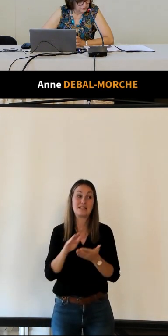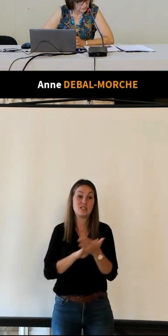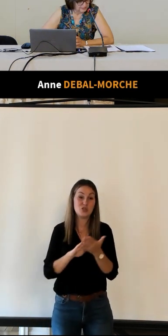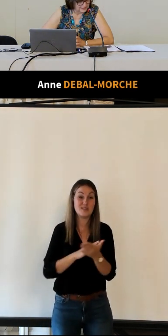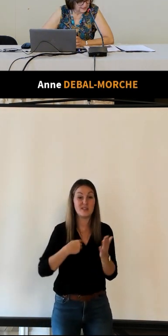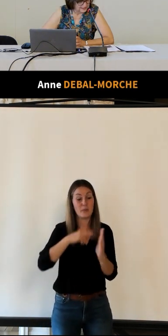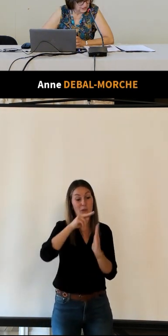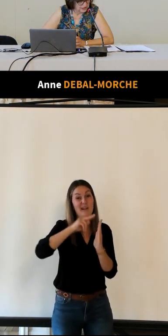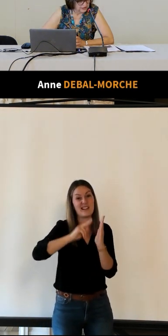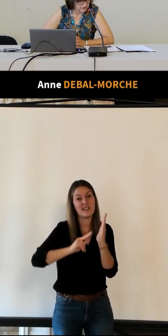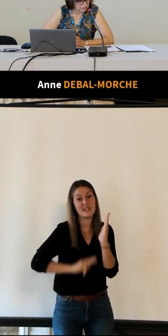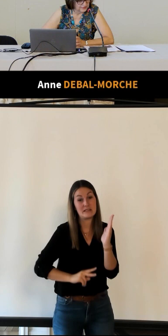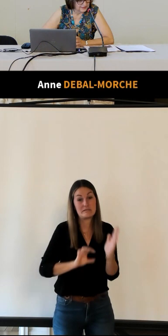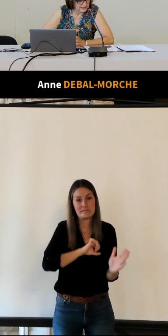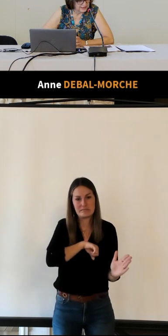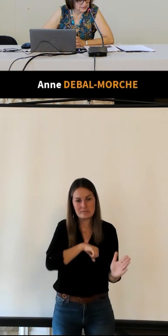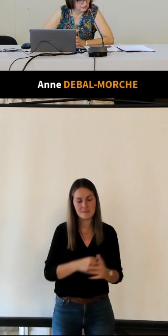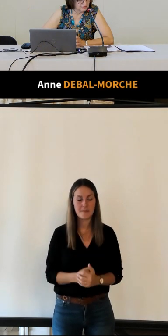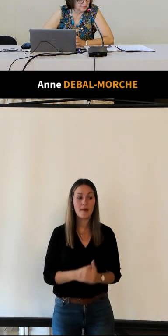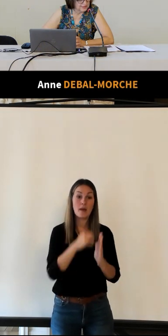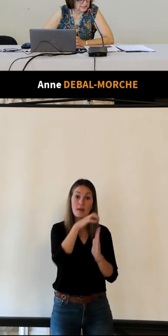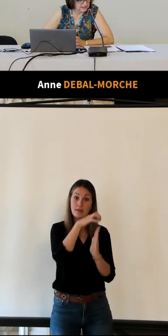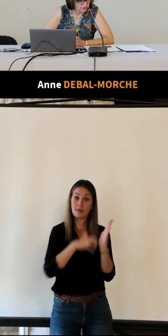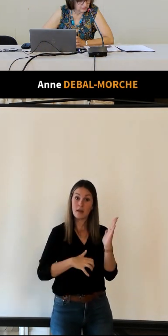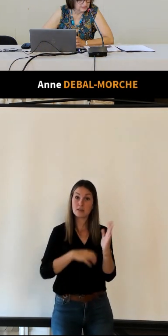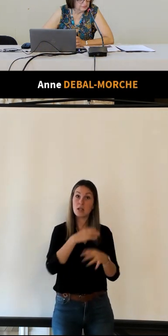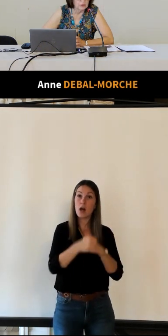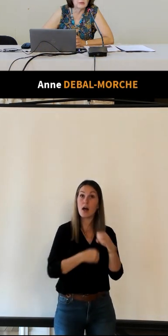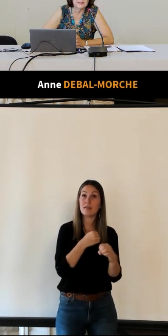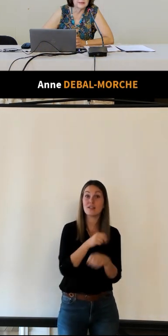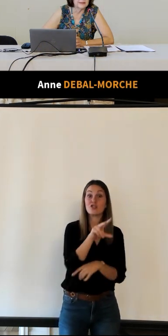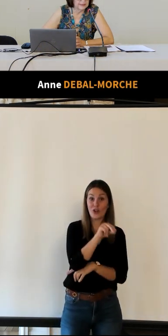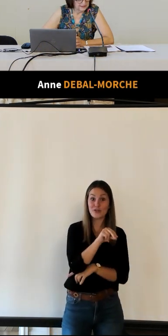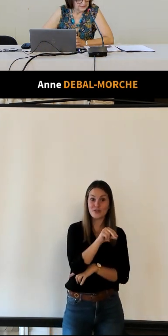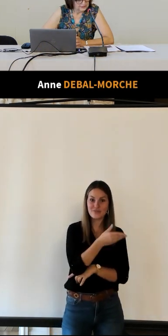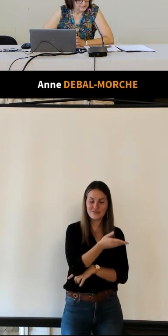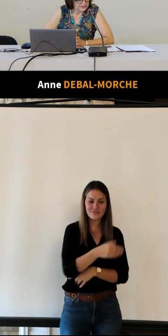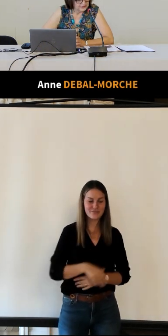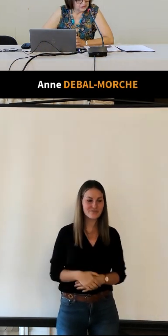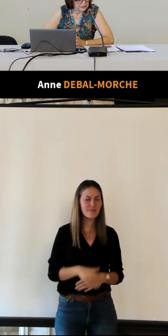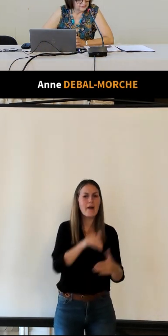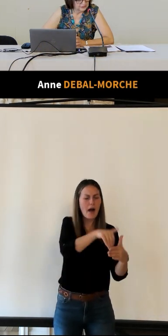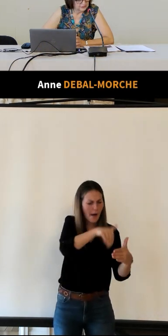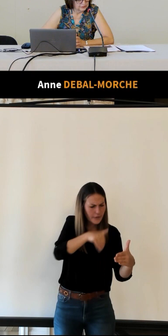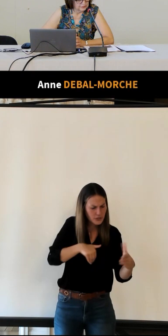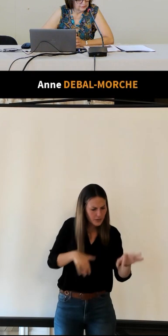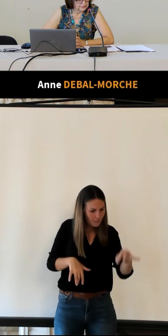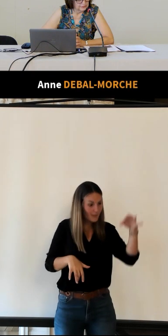peu de lecture mais j'ai trouvé un texte des années 30 dans les dans les archives